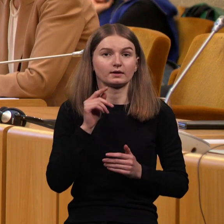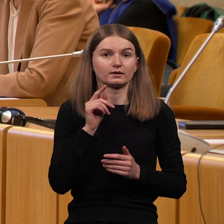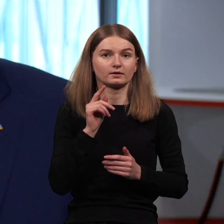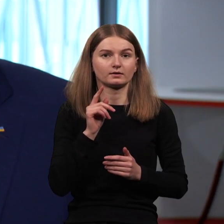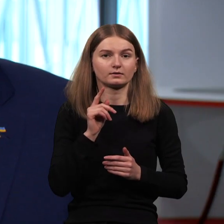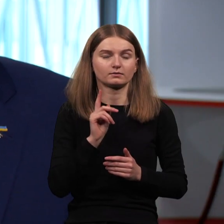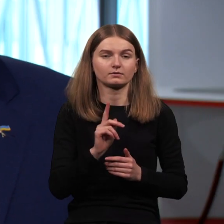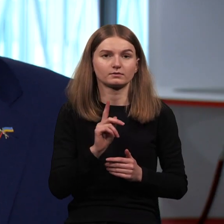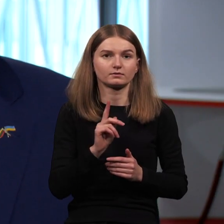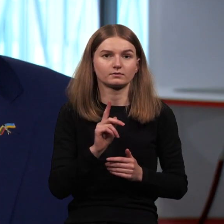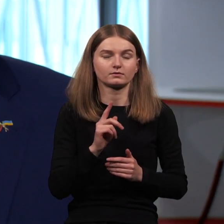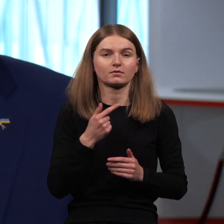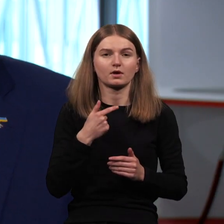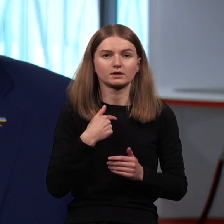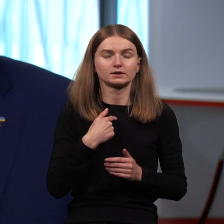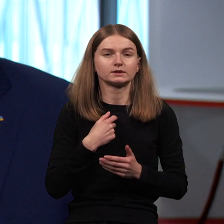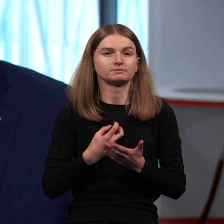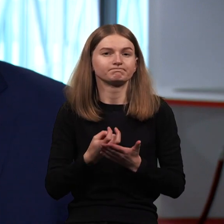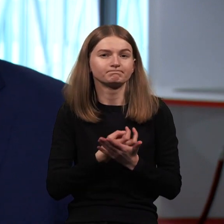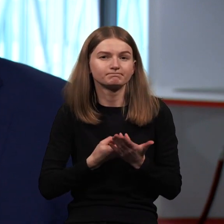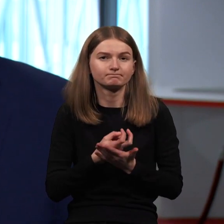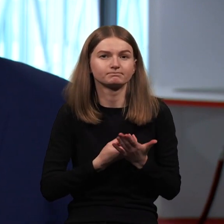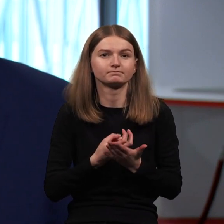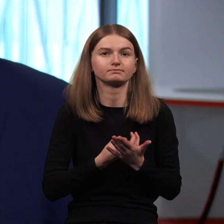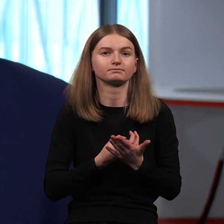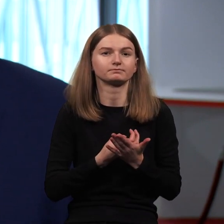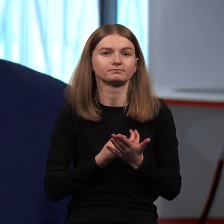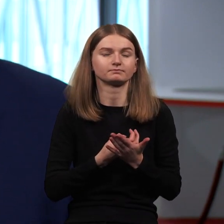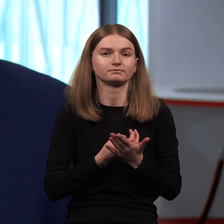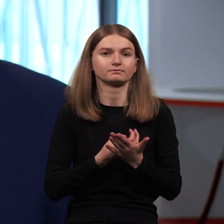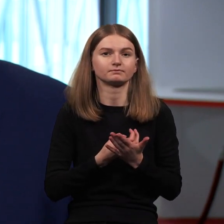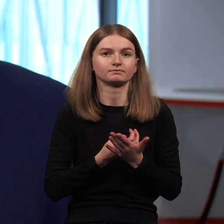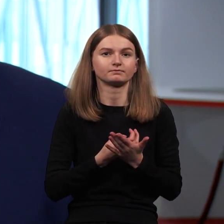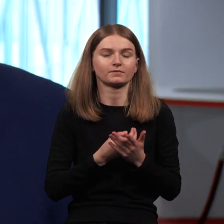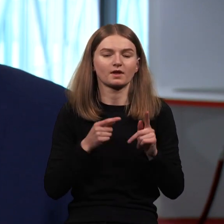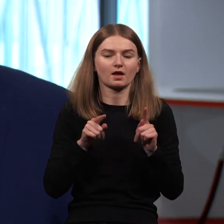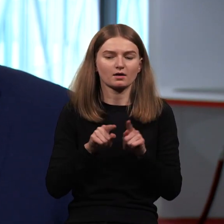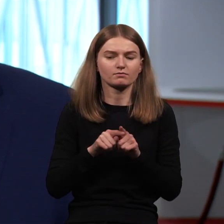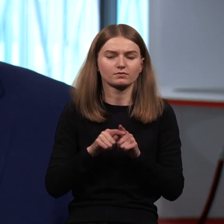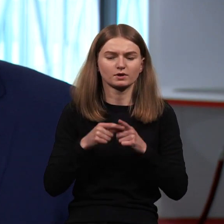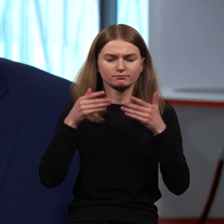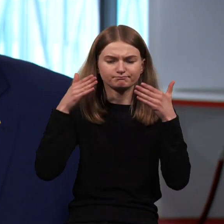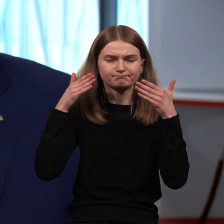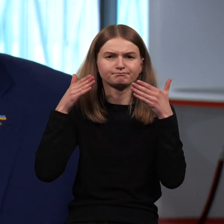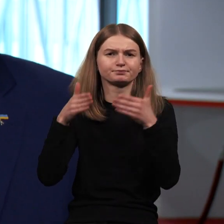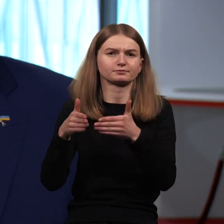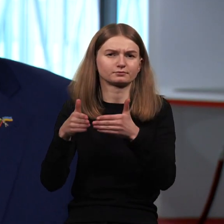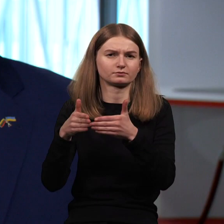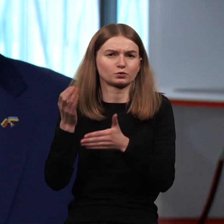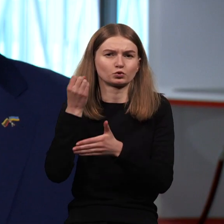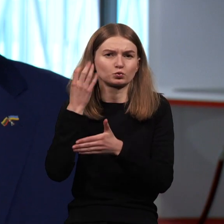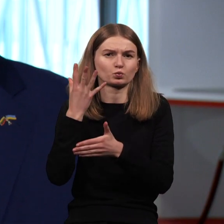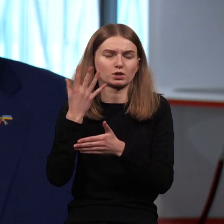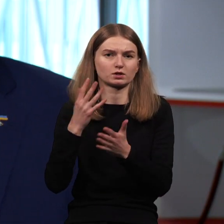jaudina tas požiūris, kad toks vienas siauras, kad suprantama įtraukumas, kad